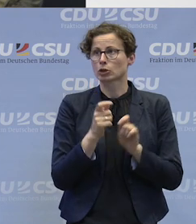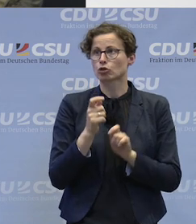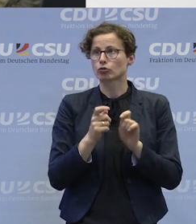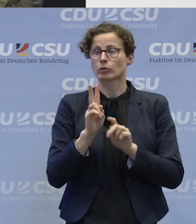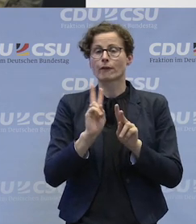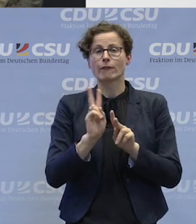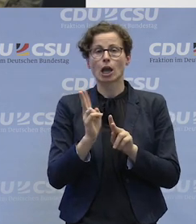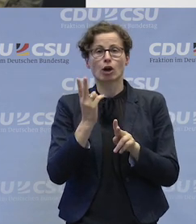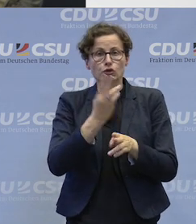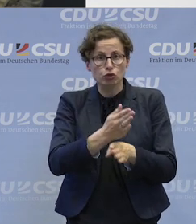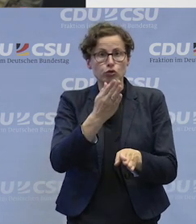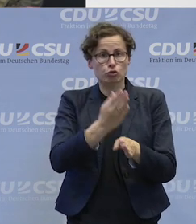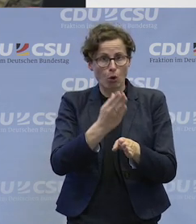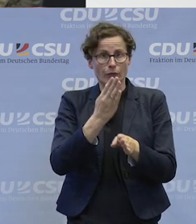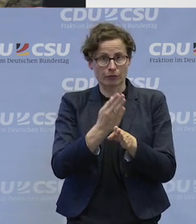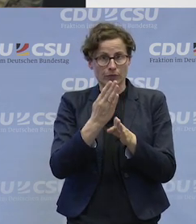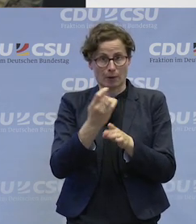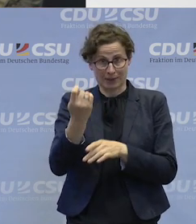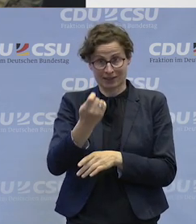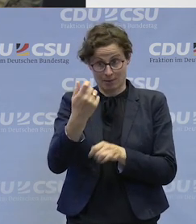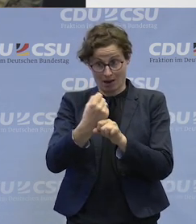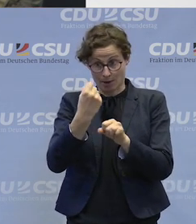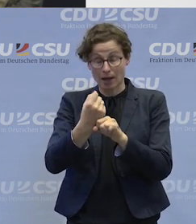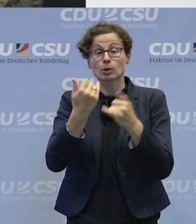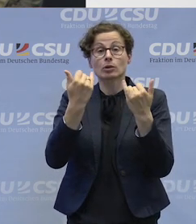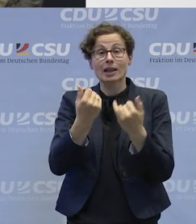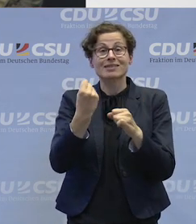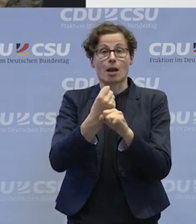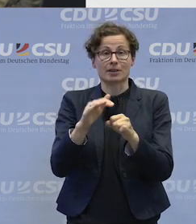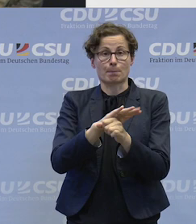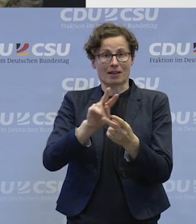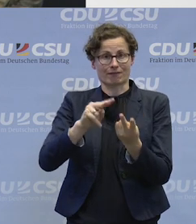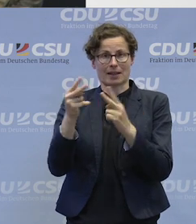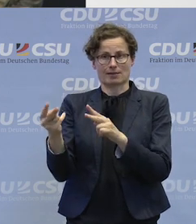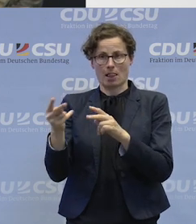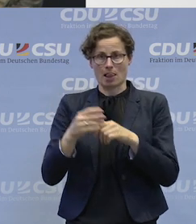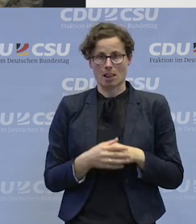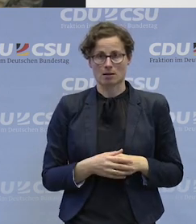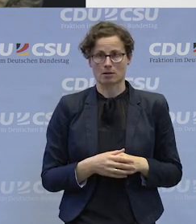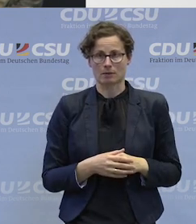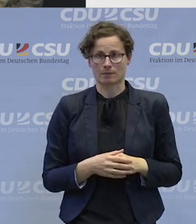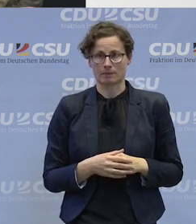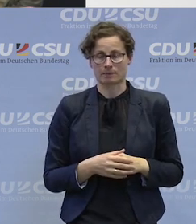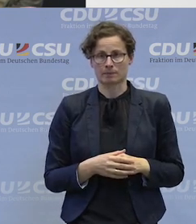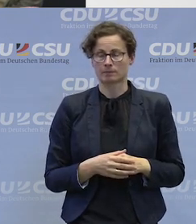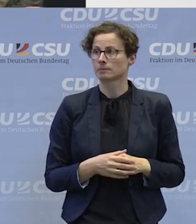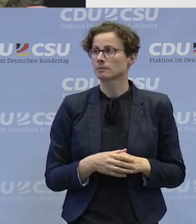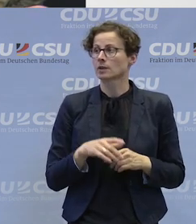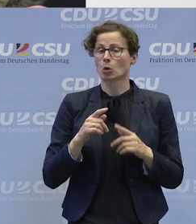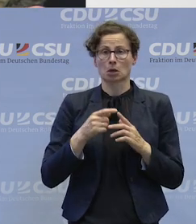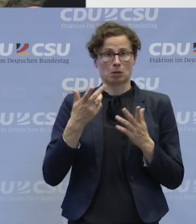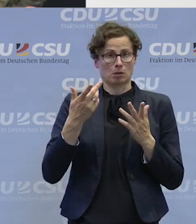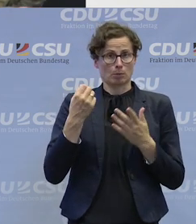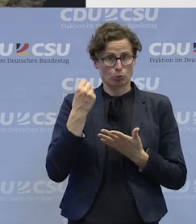Betrieb umgesetzt werden auf einen anderen Arbeitsplatz. Und dann, wie lange